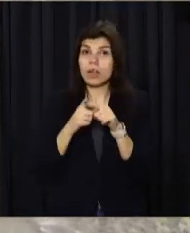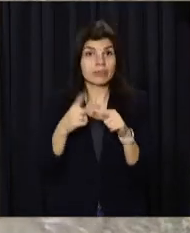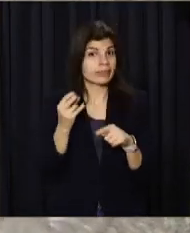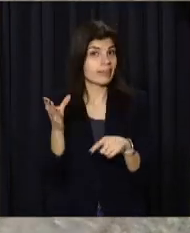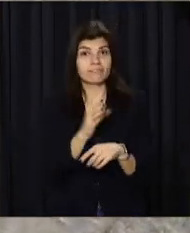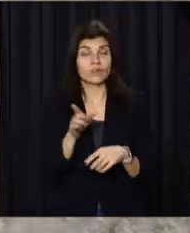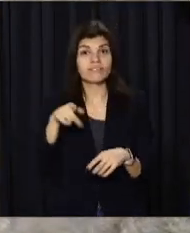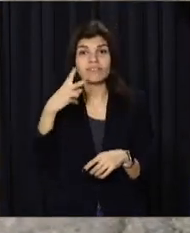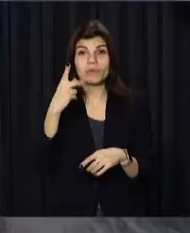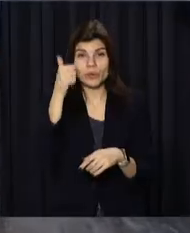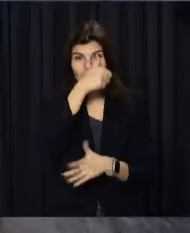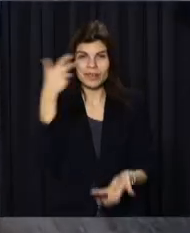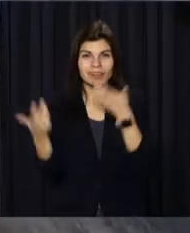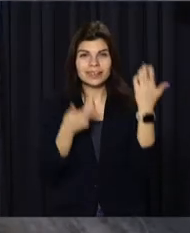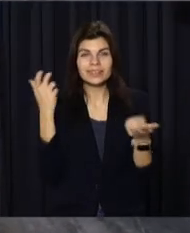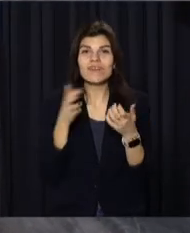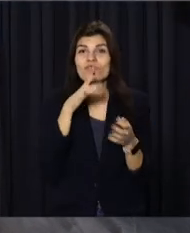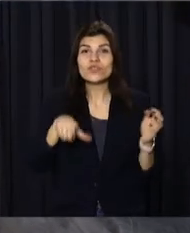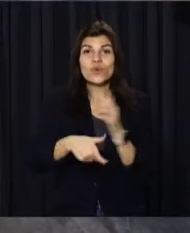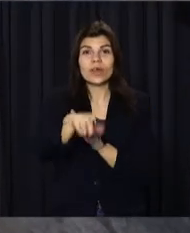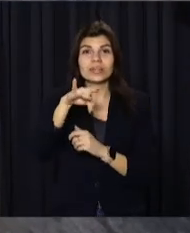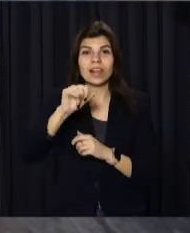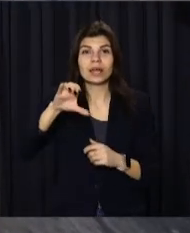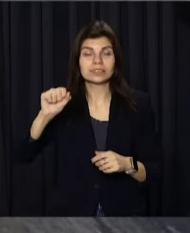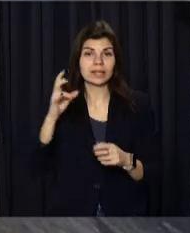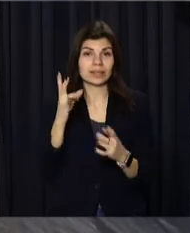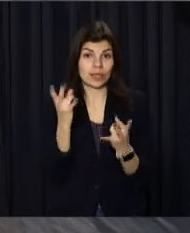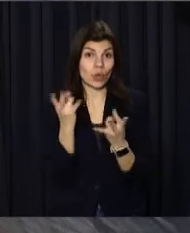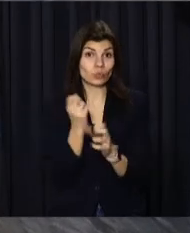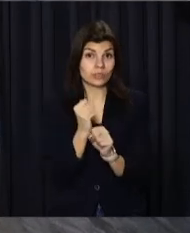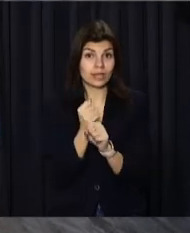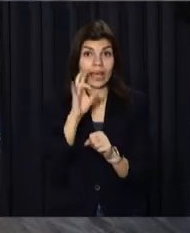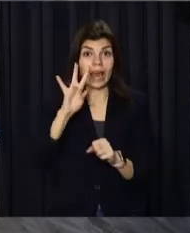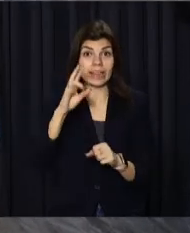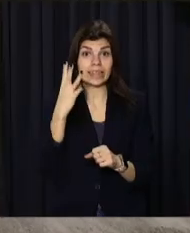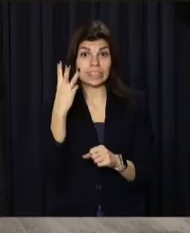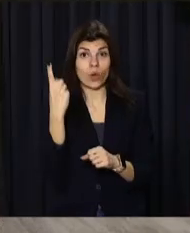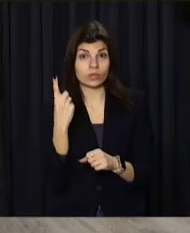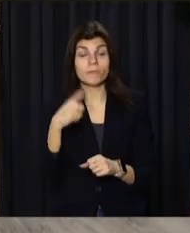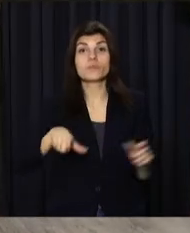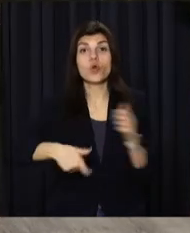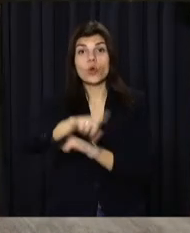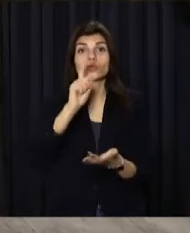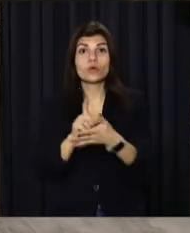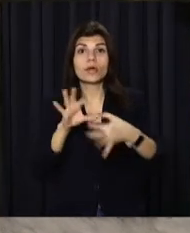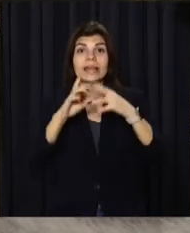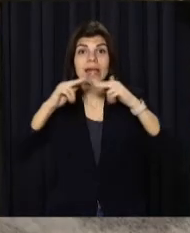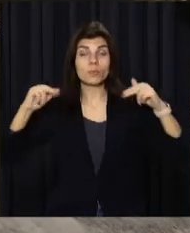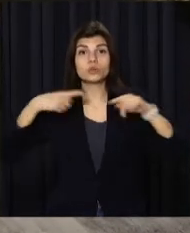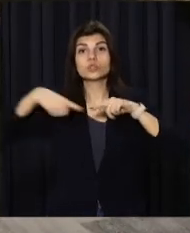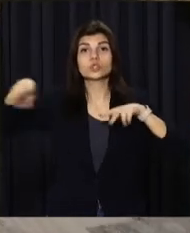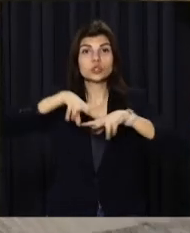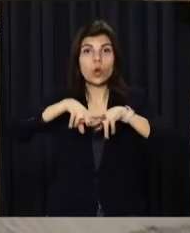2021 році під час зведення нової траси національного значення Н-31. Дорога має з'єднати Дніпро зі